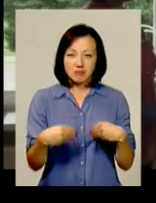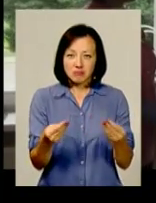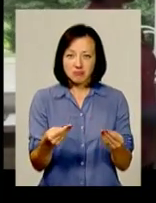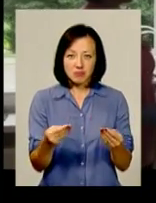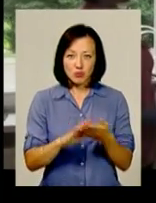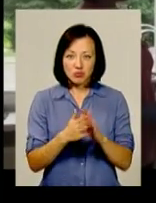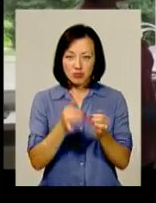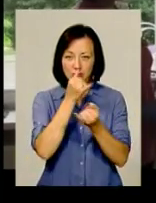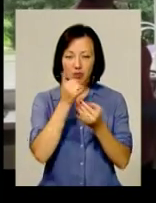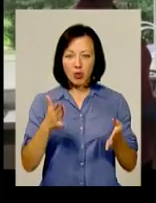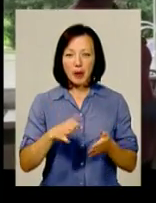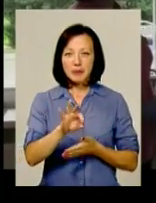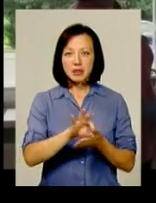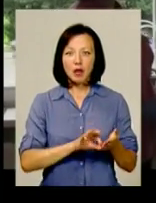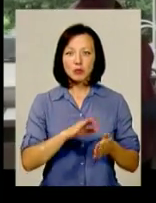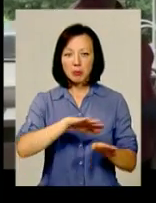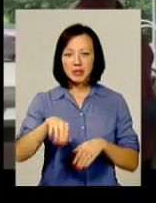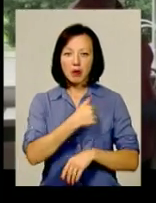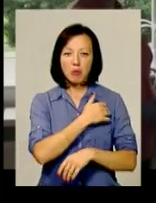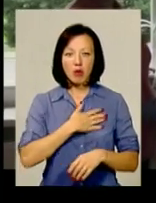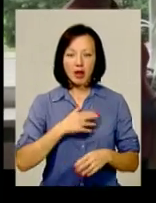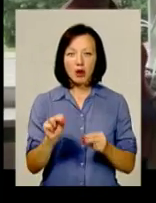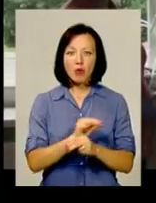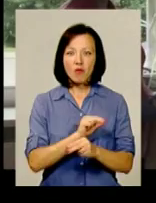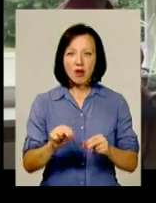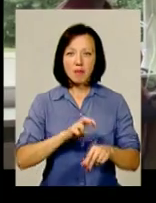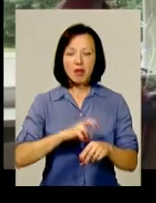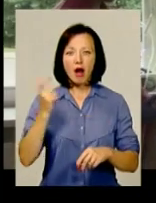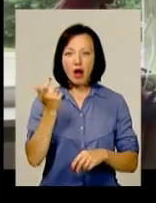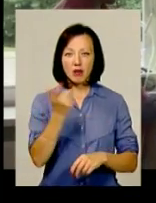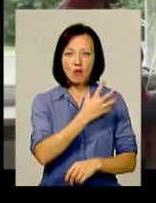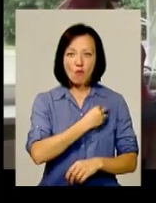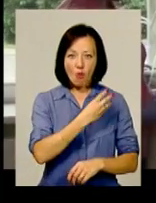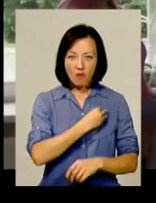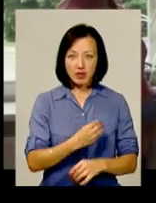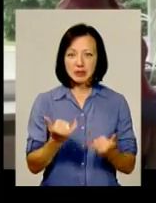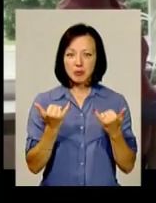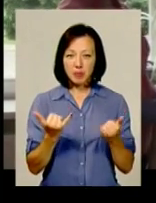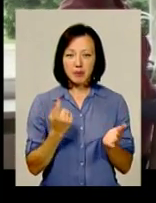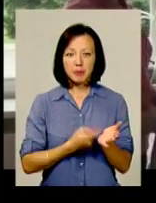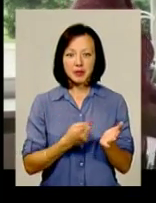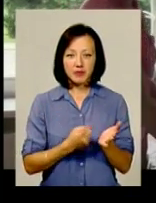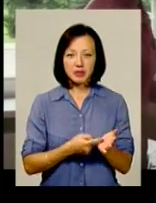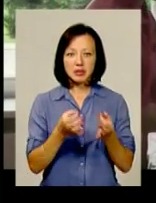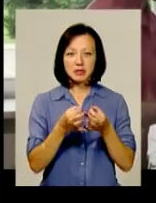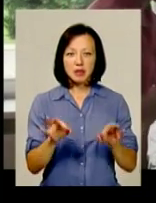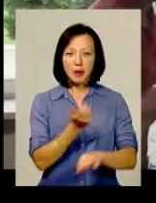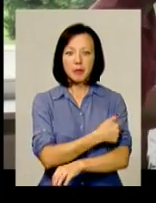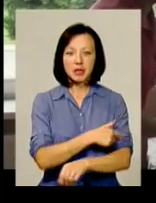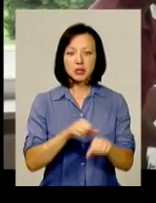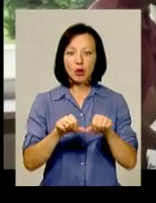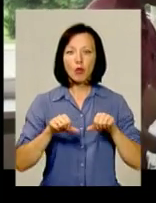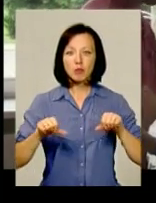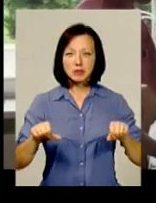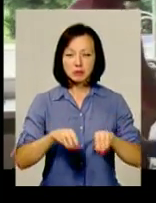Нагадаємо, одразу після поранення Олександра Петриківського лікували медики Харкова та Львова. Як тепер підтвердила Незалежна медична комісія